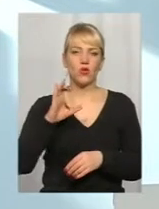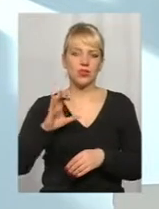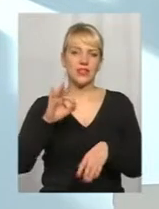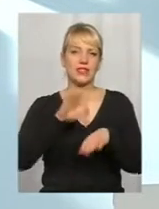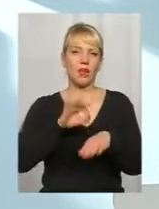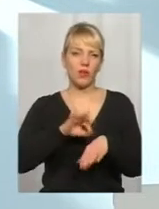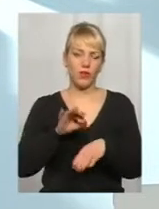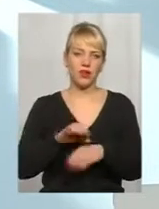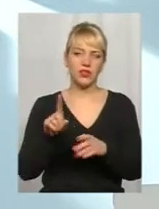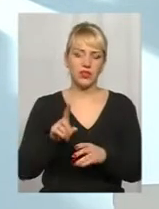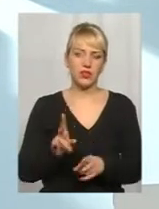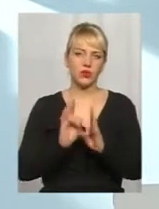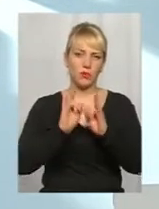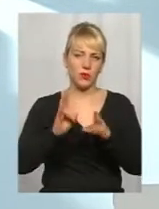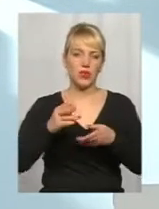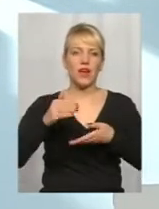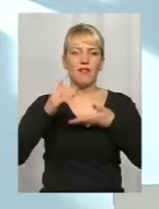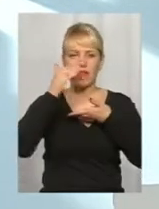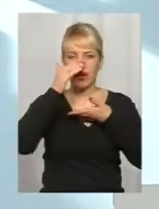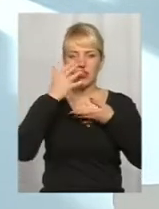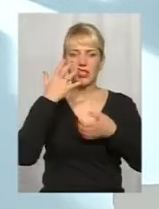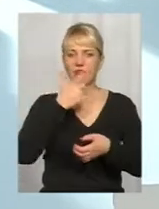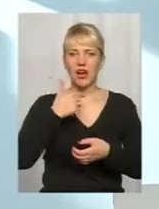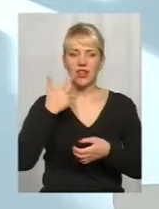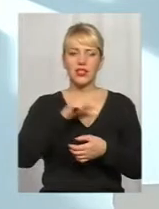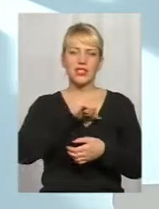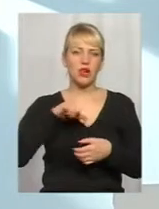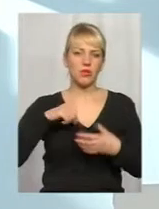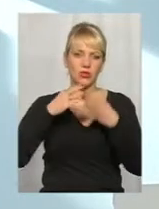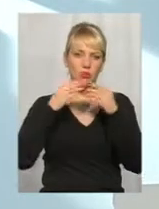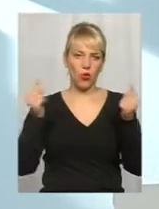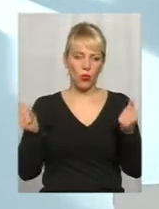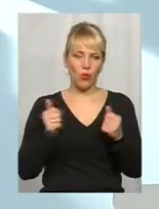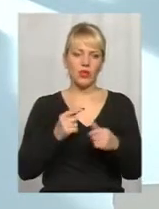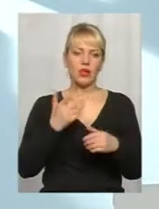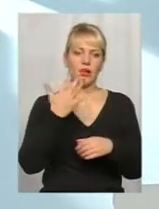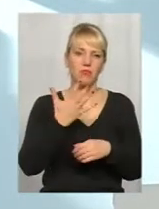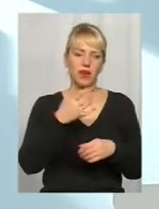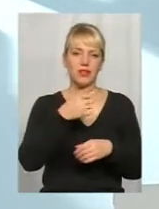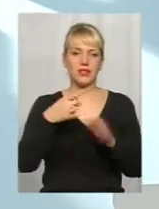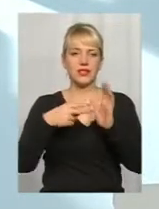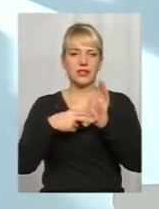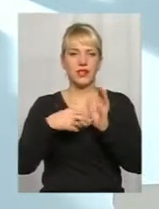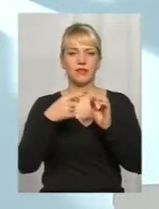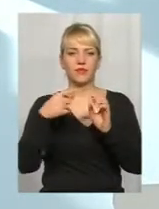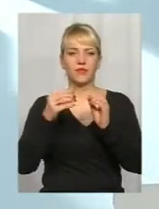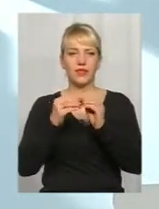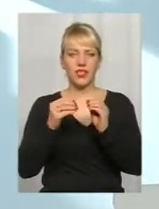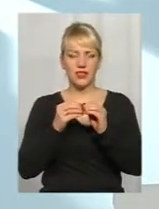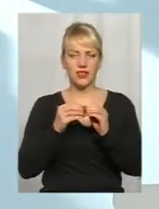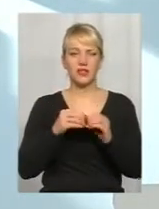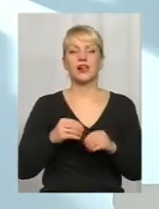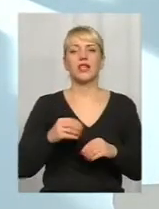поражають верхні дыхательні пути і самостоятельно проходять за 5-7-10 днів. Грипп стоїть особняком.